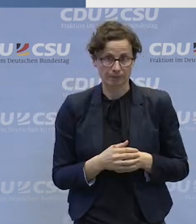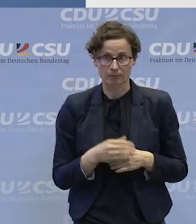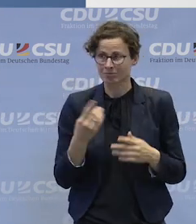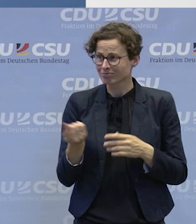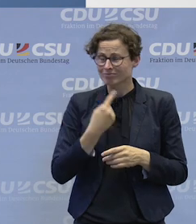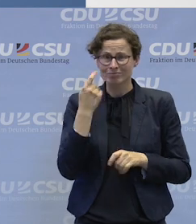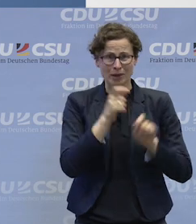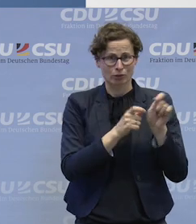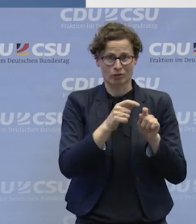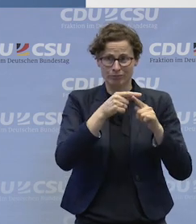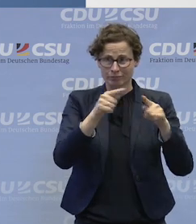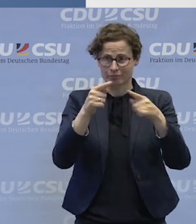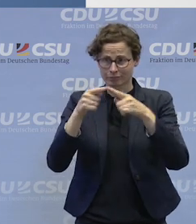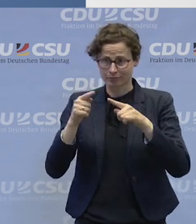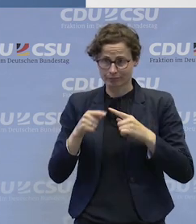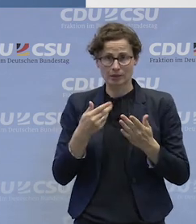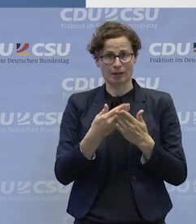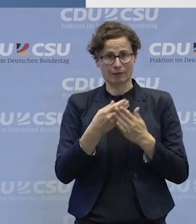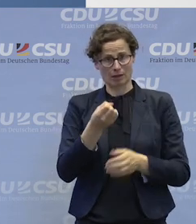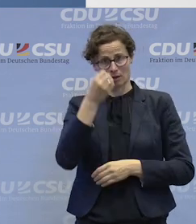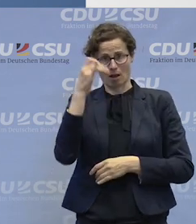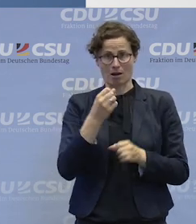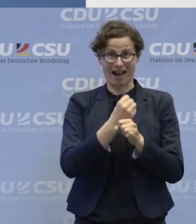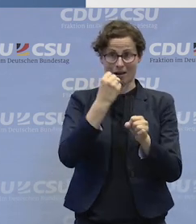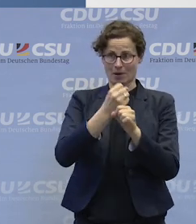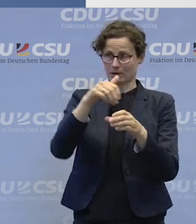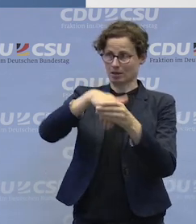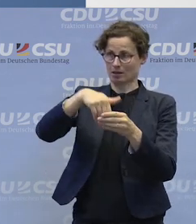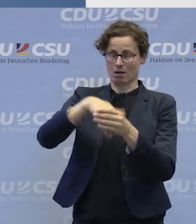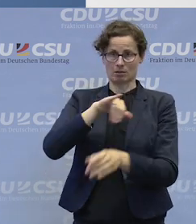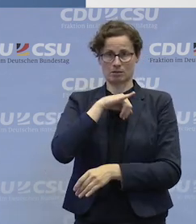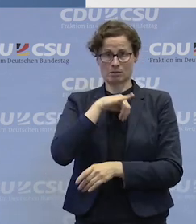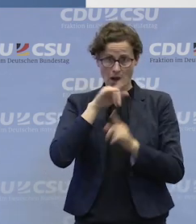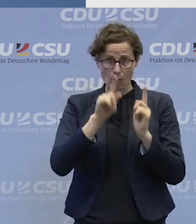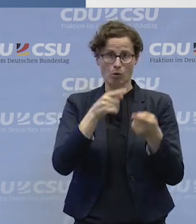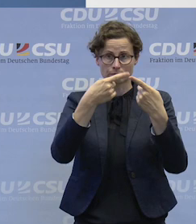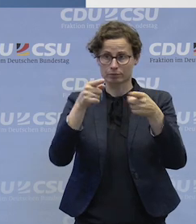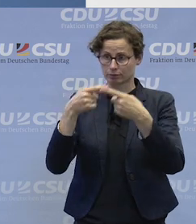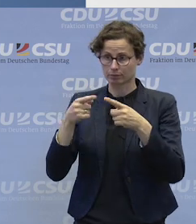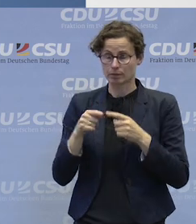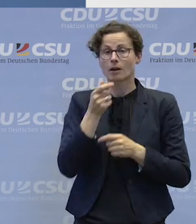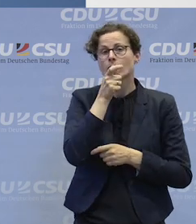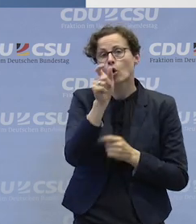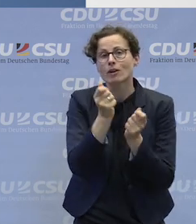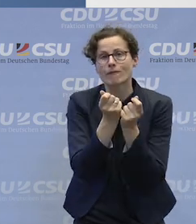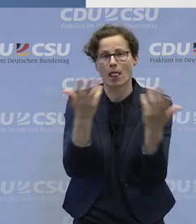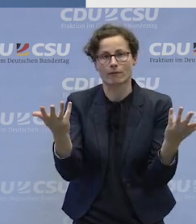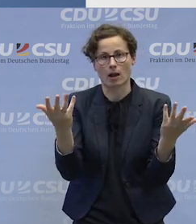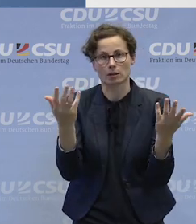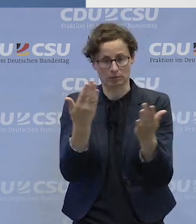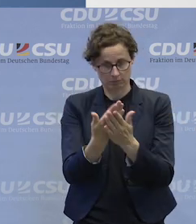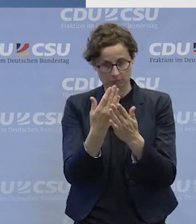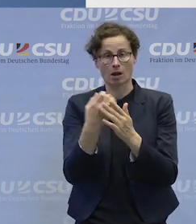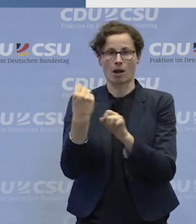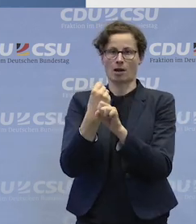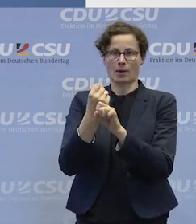Arbeitswelt unterschiedlich sein müssen. Da ist Vielfalt, auch das, was von Menschen ausgeht, auch Vielfalt im Arbeitsprozess, in